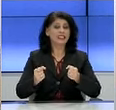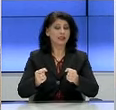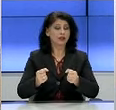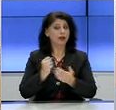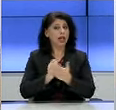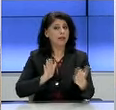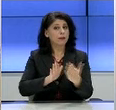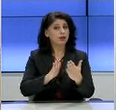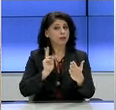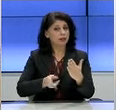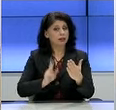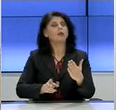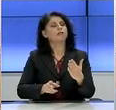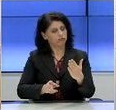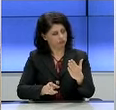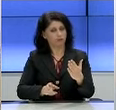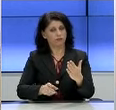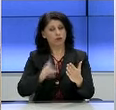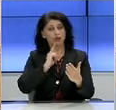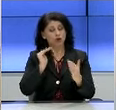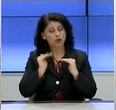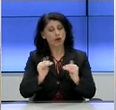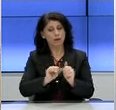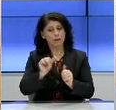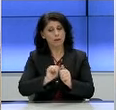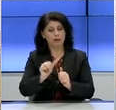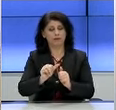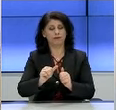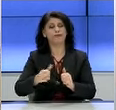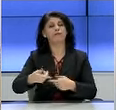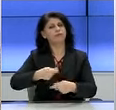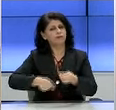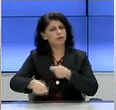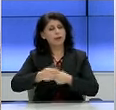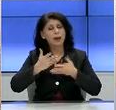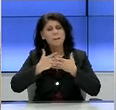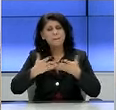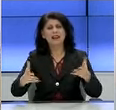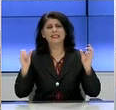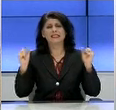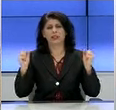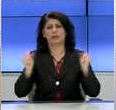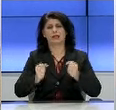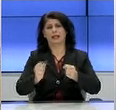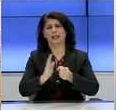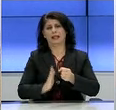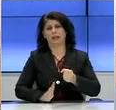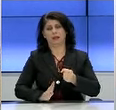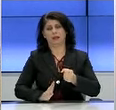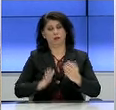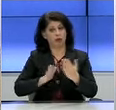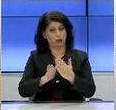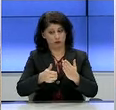4662, κληθήκαμε τον ίδιο και όλες μήνα να διαχειριστούμε άμυσα μια από τις μεγαλύτερες υγειονομικές κρίσεις, που έχει